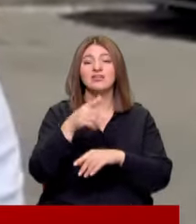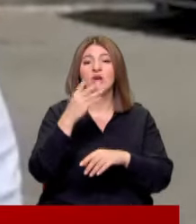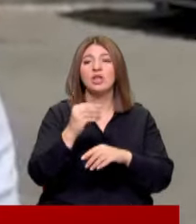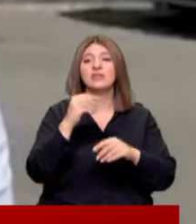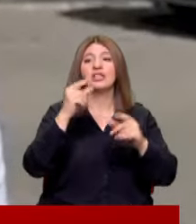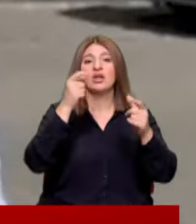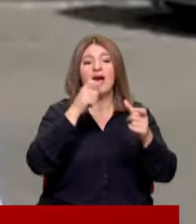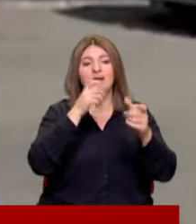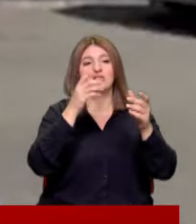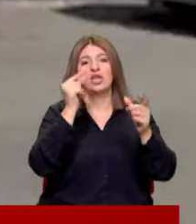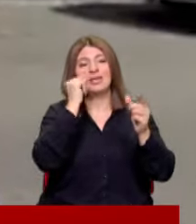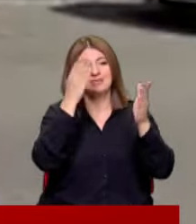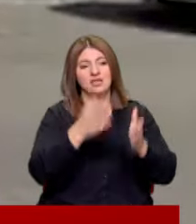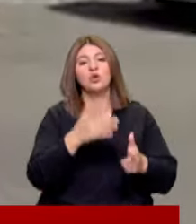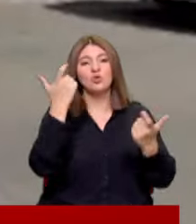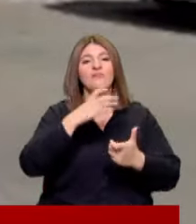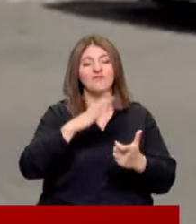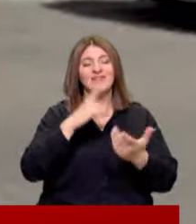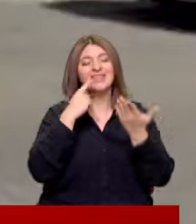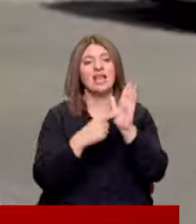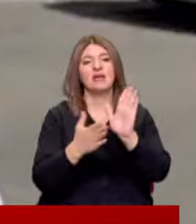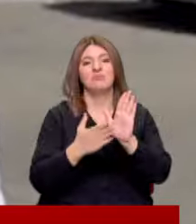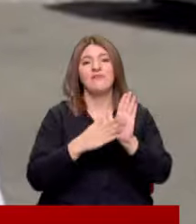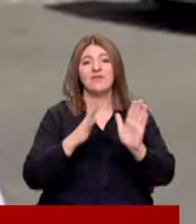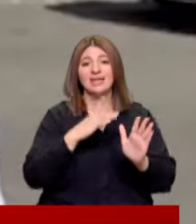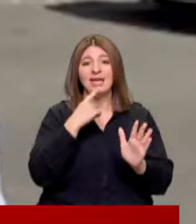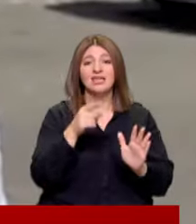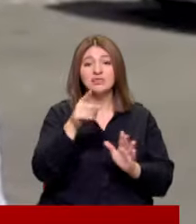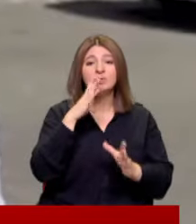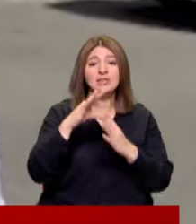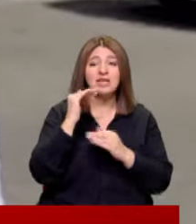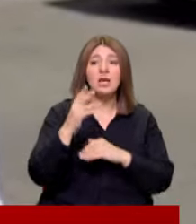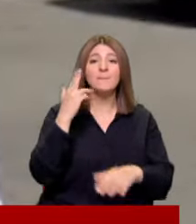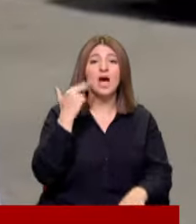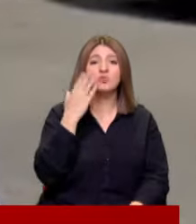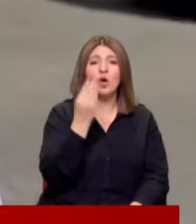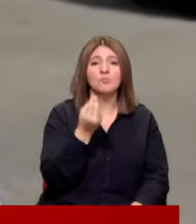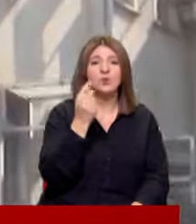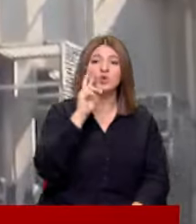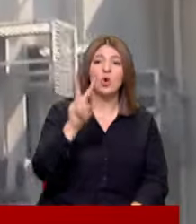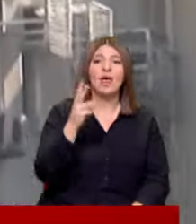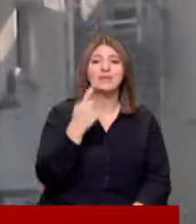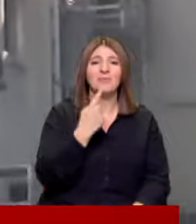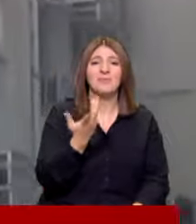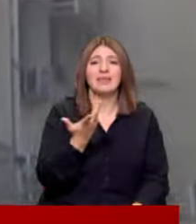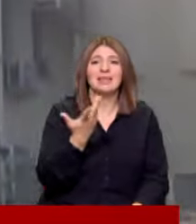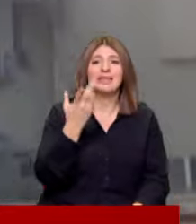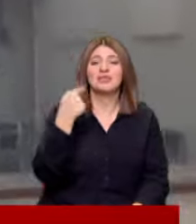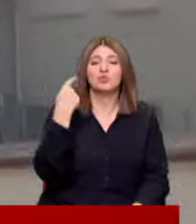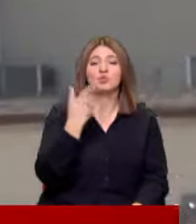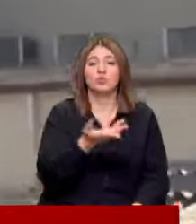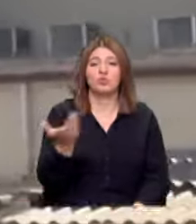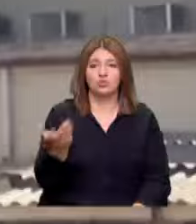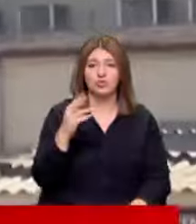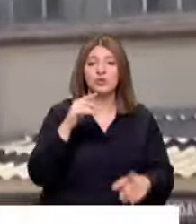sorumluluğu bulunmuştur Ve deliller ektedir derken sizi bu insanları masum bulmanızdaki sebep nedir 72 kişinin hayatını